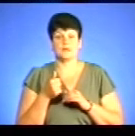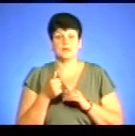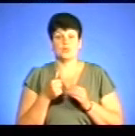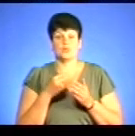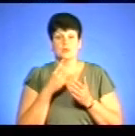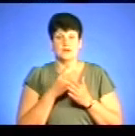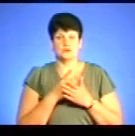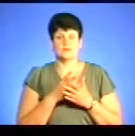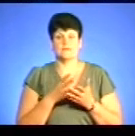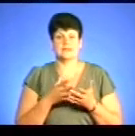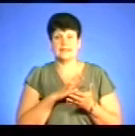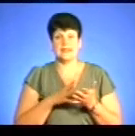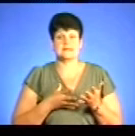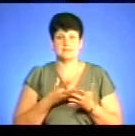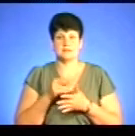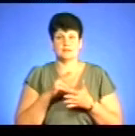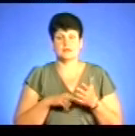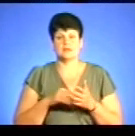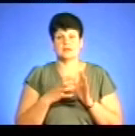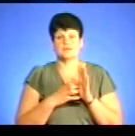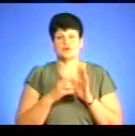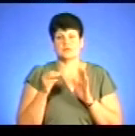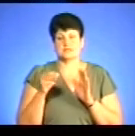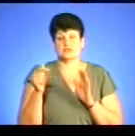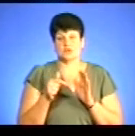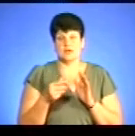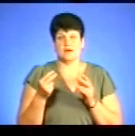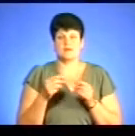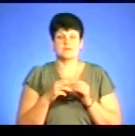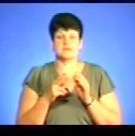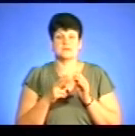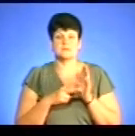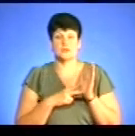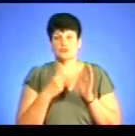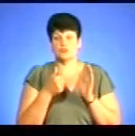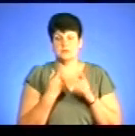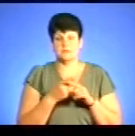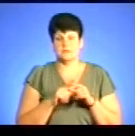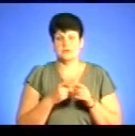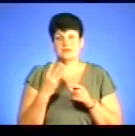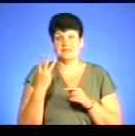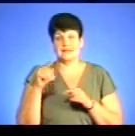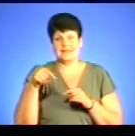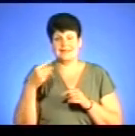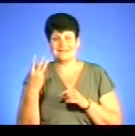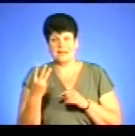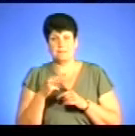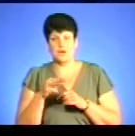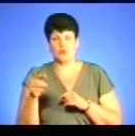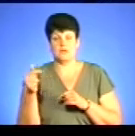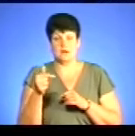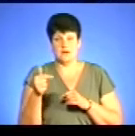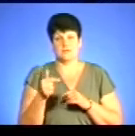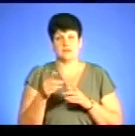від несплати акцізного податку понад 900 тисяч гривень. А в 2017 році це близько 3,3 мільйона гривень упереджено від не